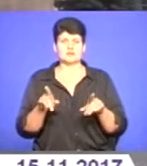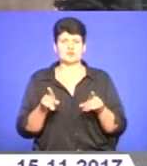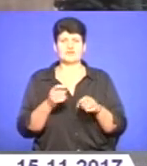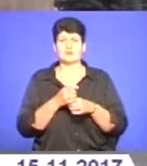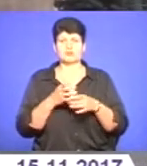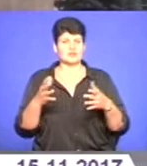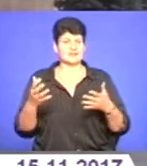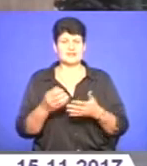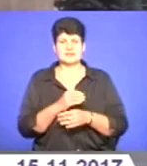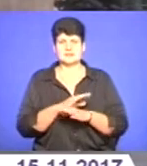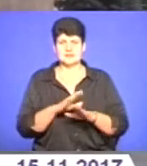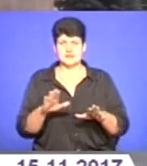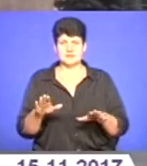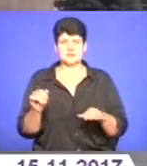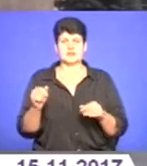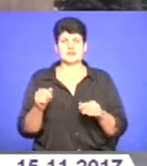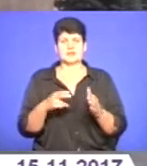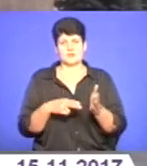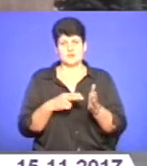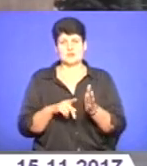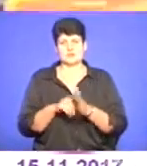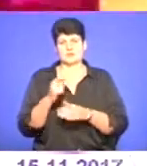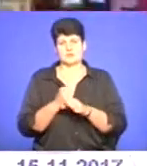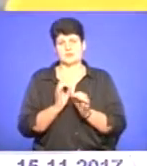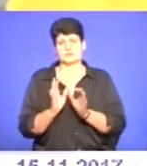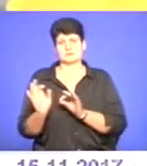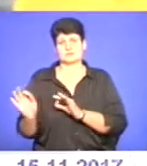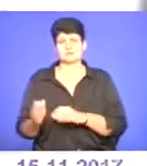на вокзалі не було знайдено і вокзал працював працювати в штатному режимі.